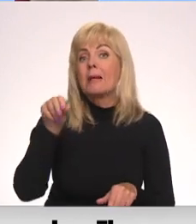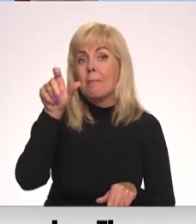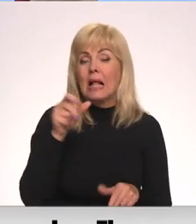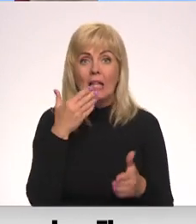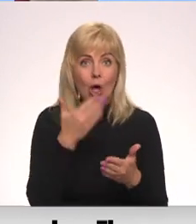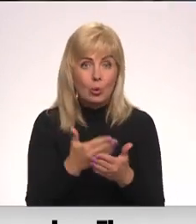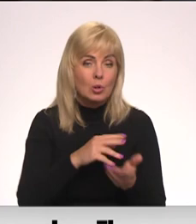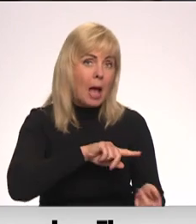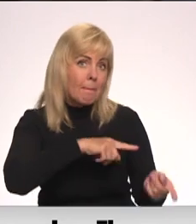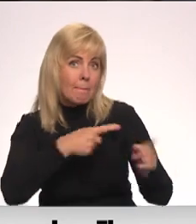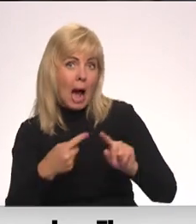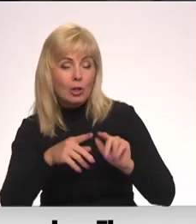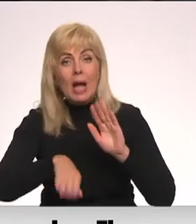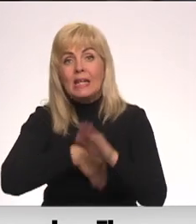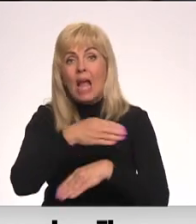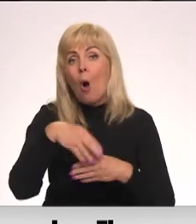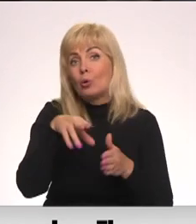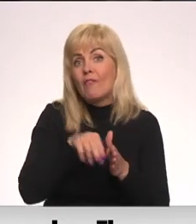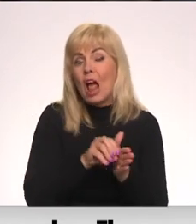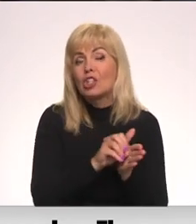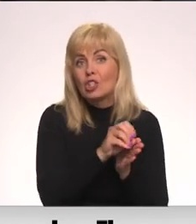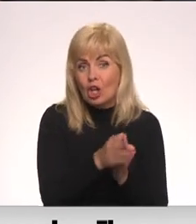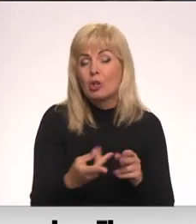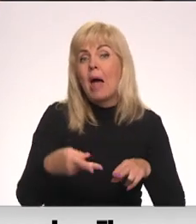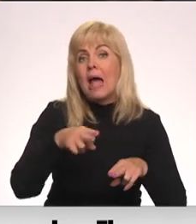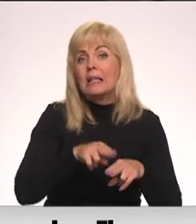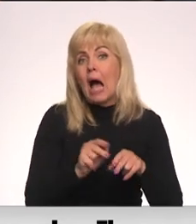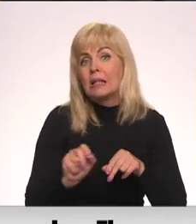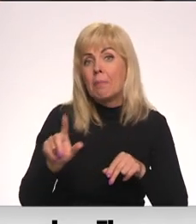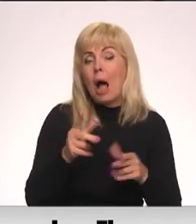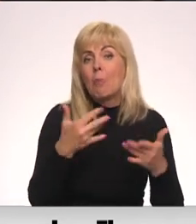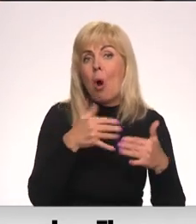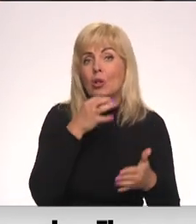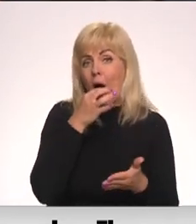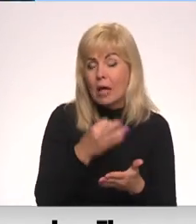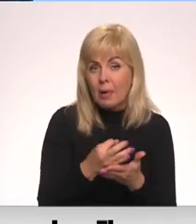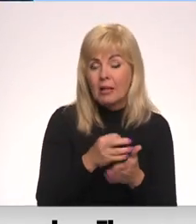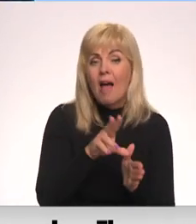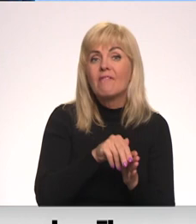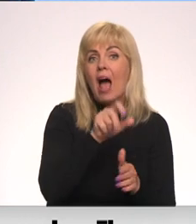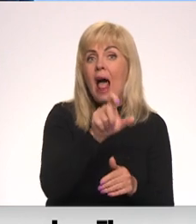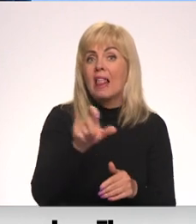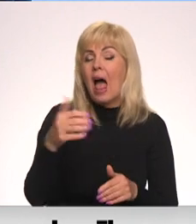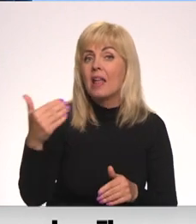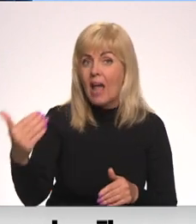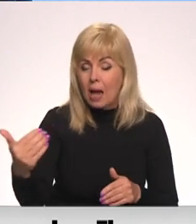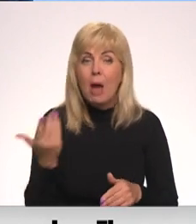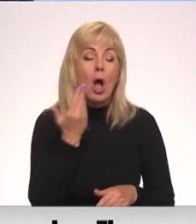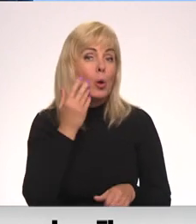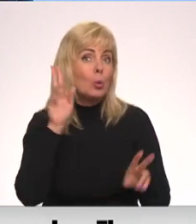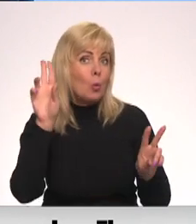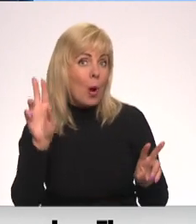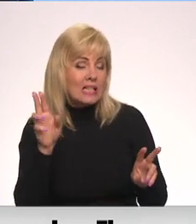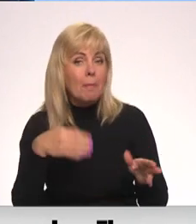rosināja pāriet uz jaukto vēlēšanu sistēmu tādējādi palielinot politiķu atbildību vēlētāju priekšā. Nosaukums ar kādu